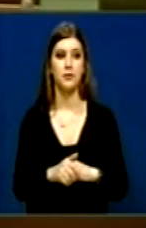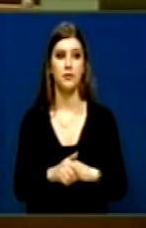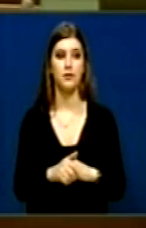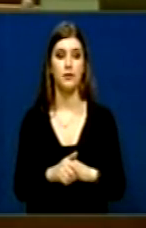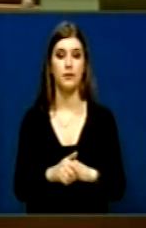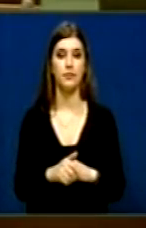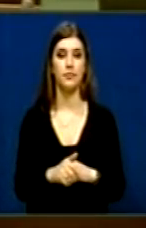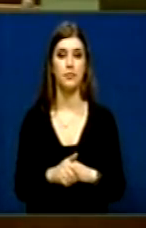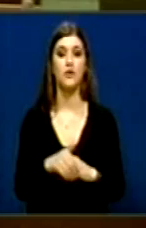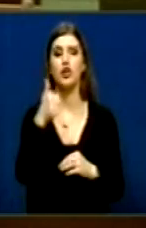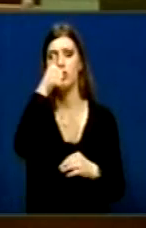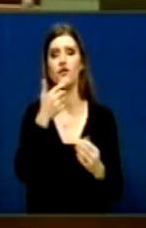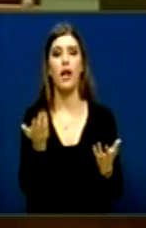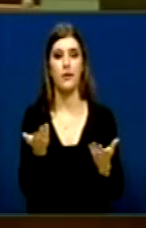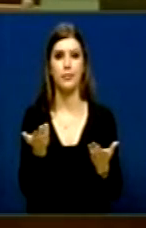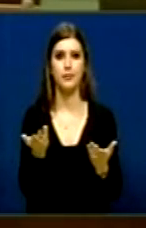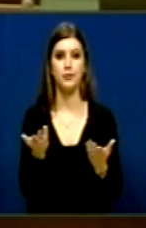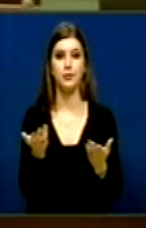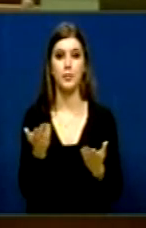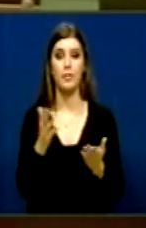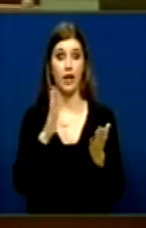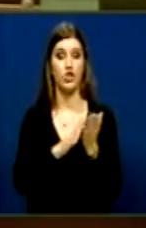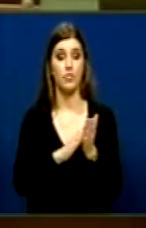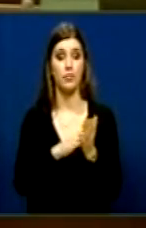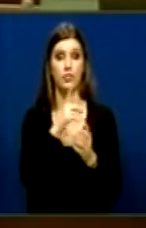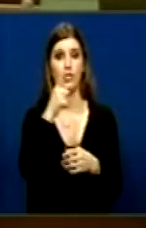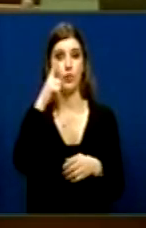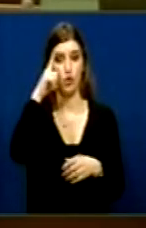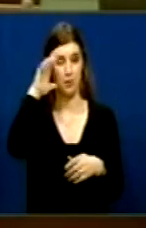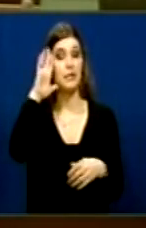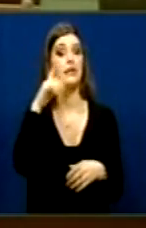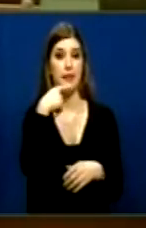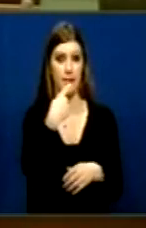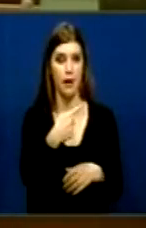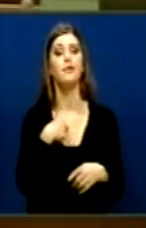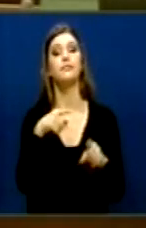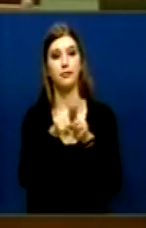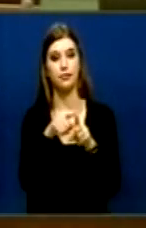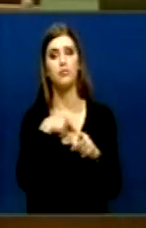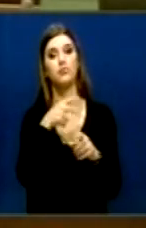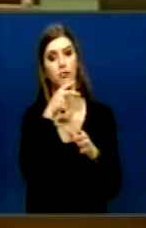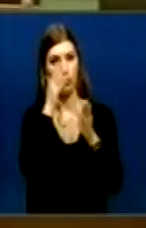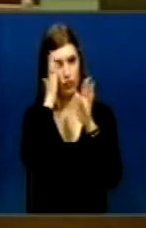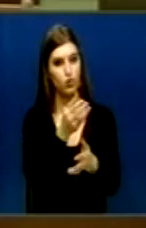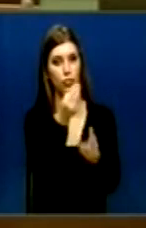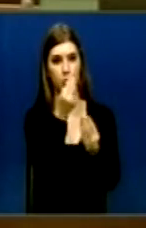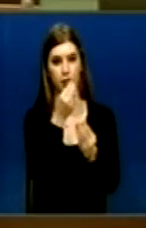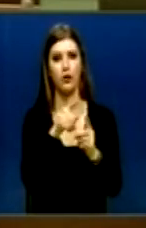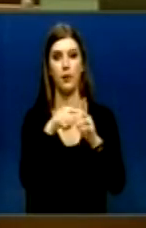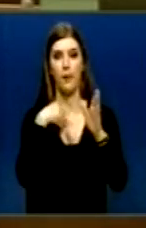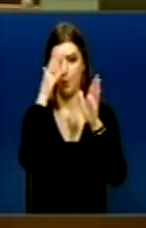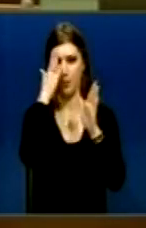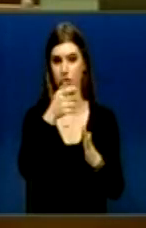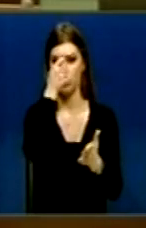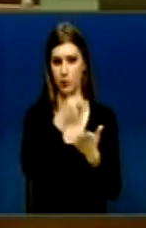Qatë ndëllët e Se kryoiministri e tha Edhe unë këtu përdu me i besu Edhe i besoj Që nuk ka të shirë me shku